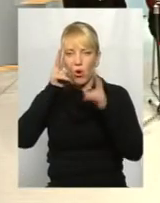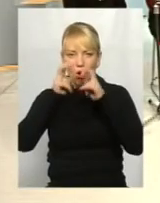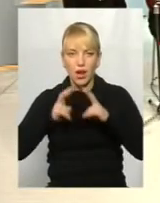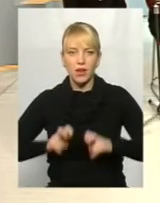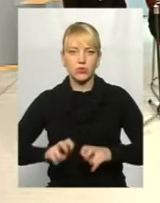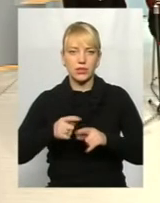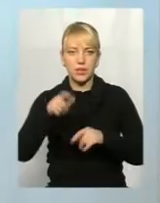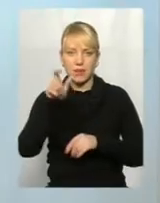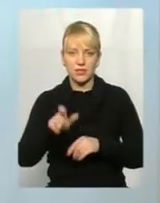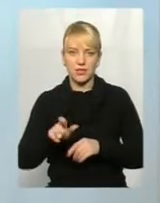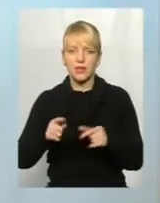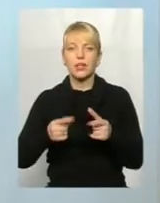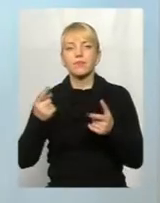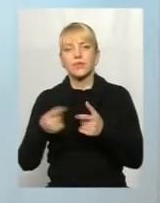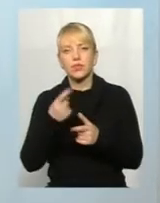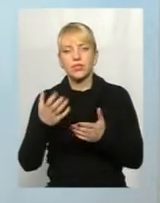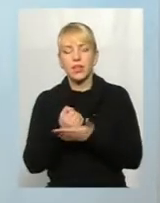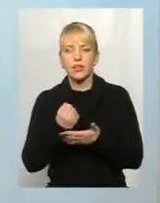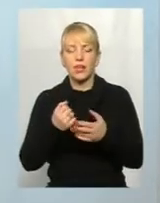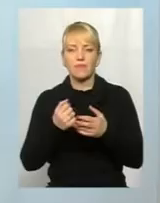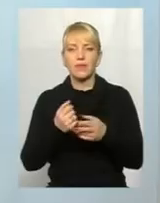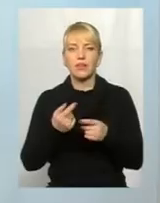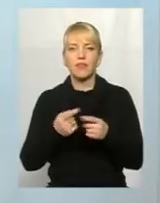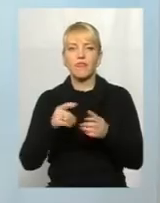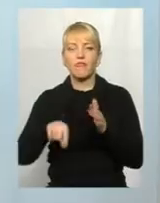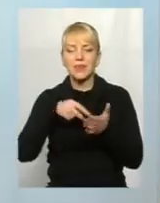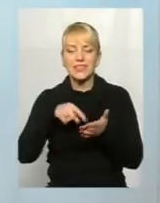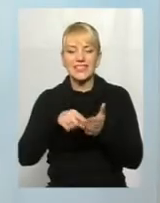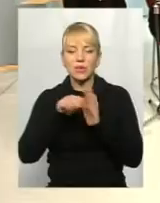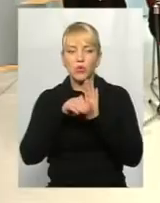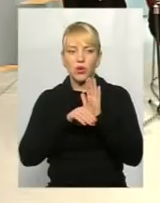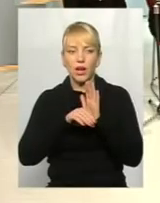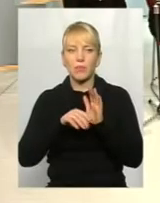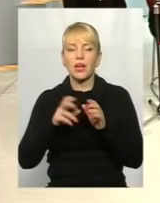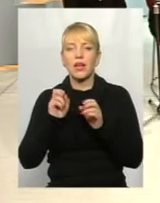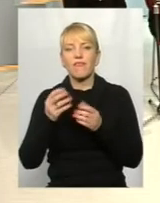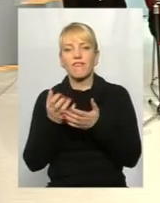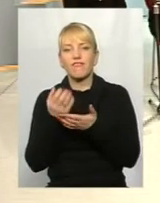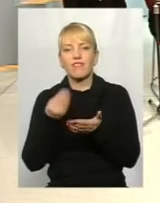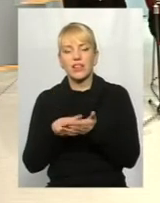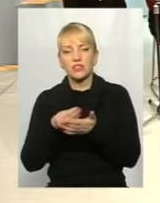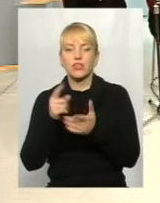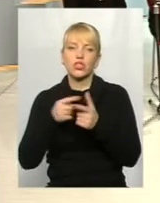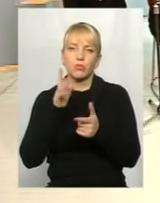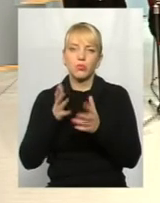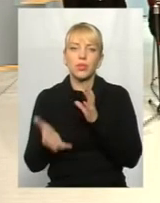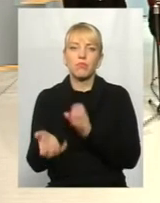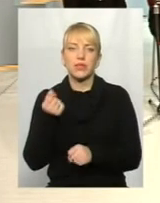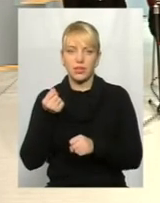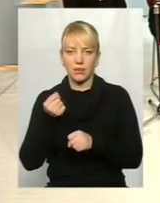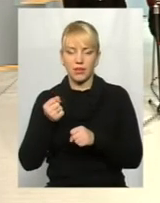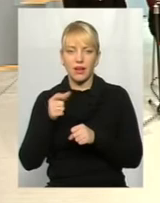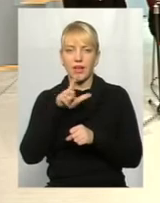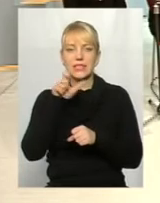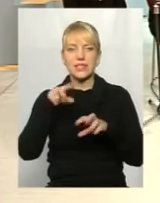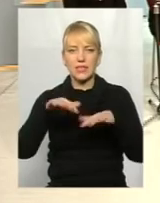знайде відображення в міських програмах, в контексті саме фінансування, чи буде підтримка взагалі для того, аби виділити